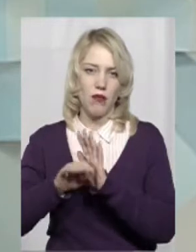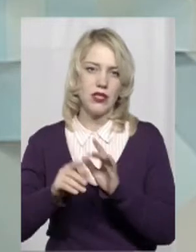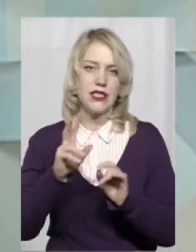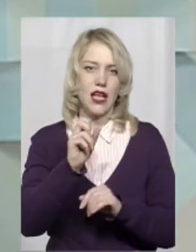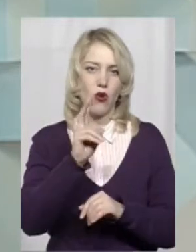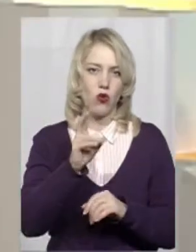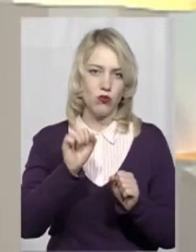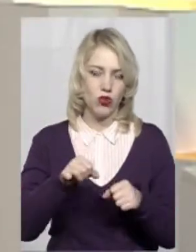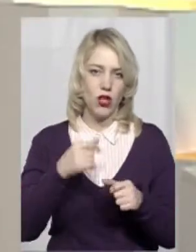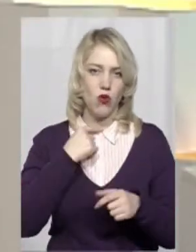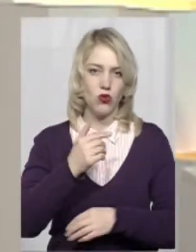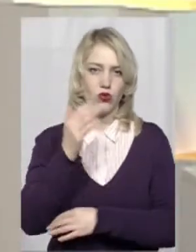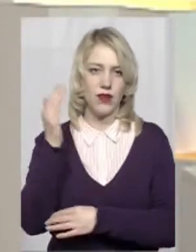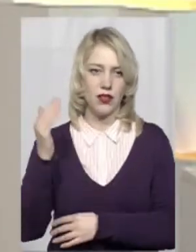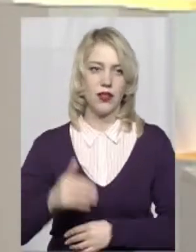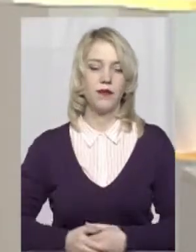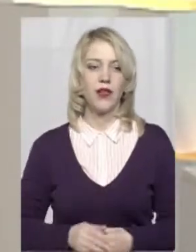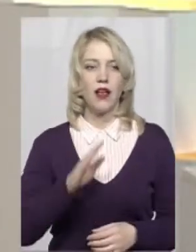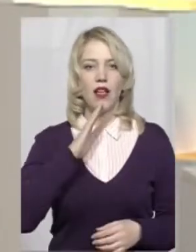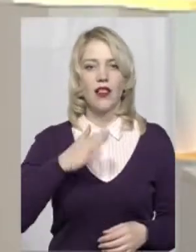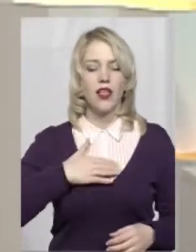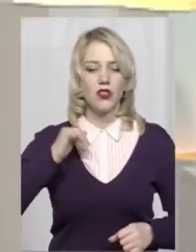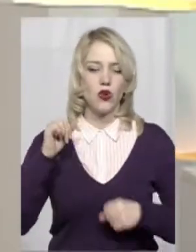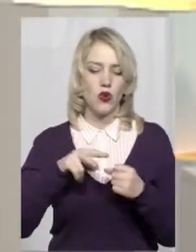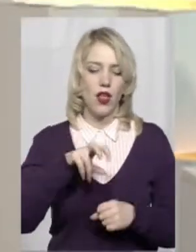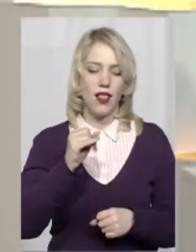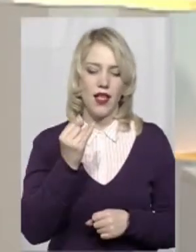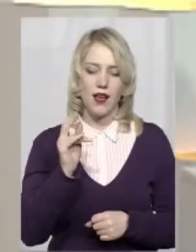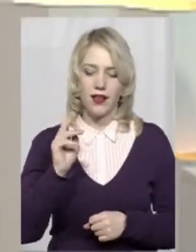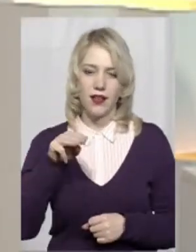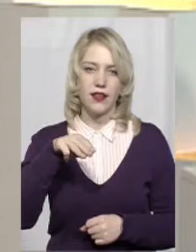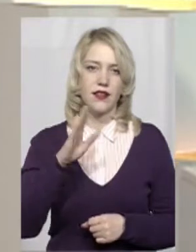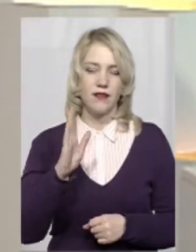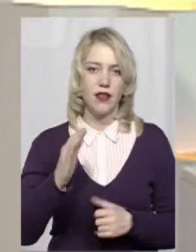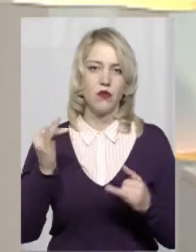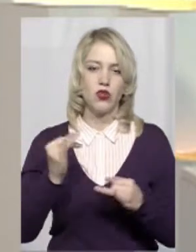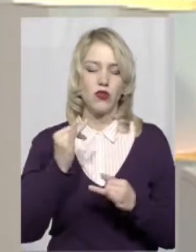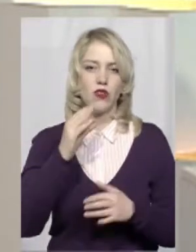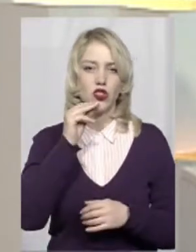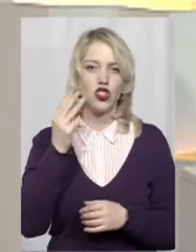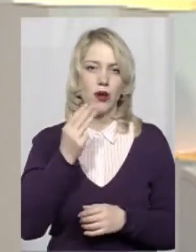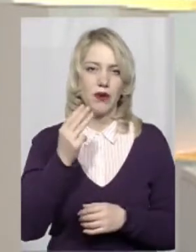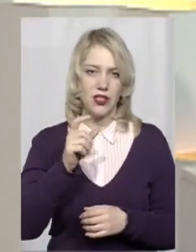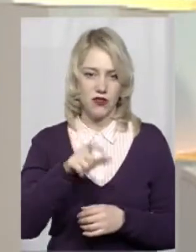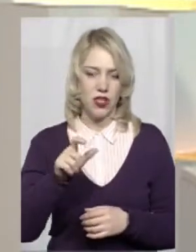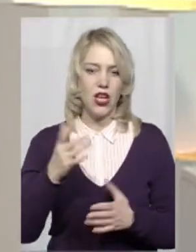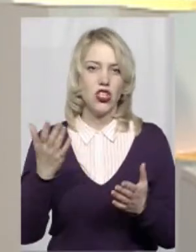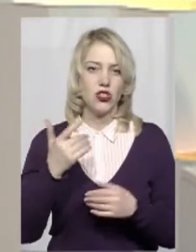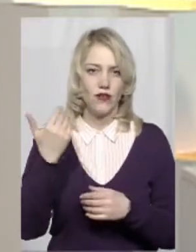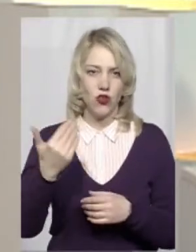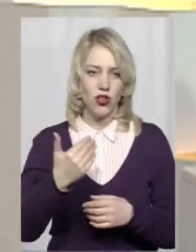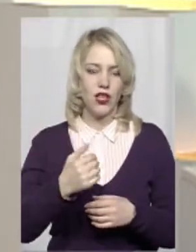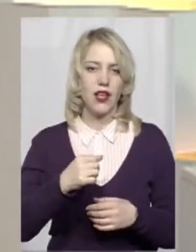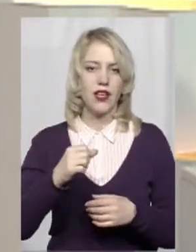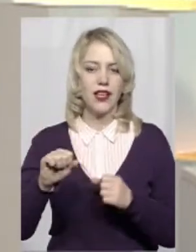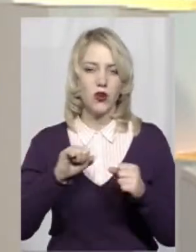Наші колеги із LikeTV поцікавилися у шепетівчан, чим вони керуються, визначаючись із майбутнім